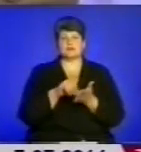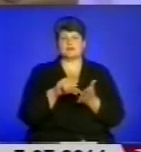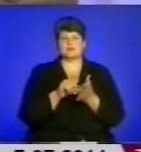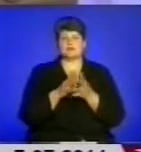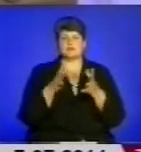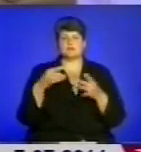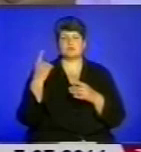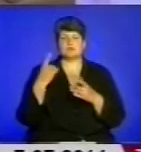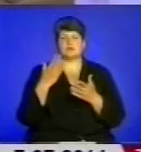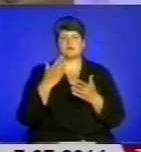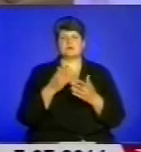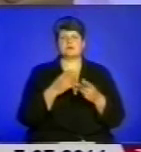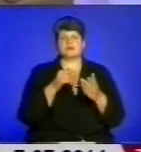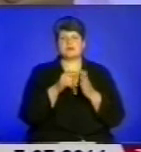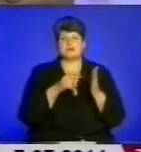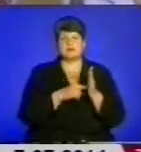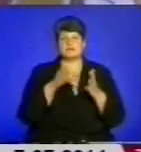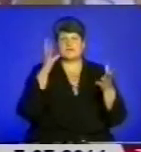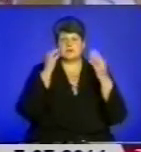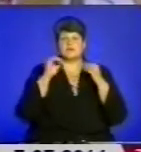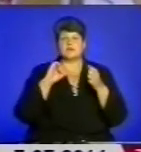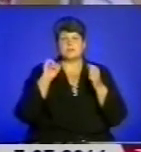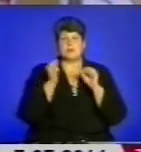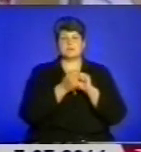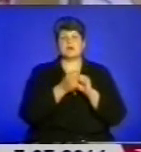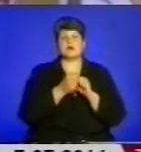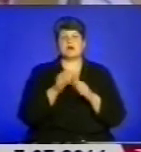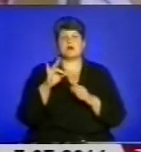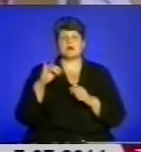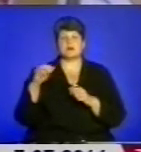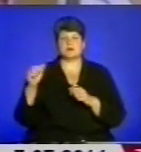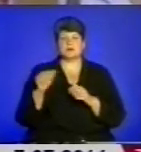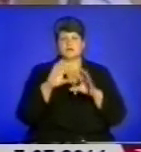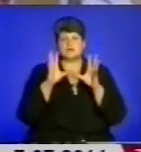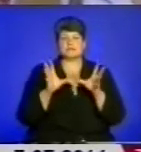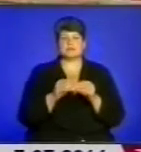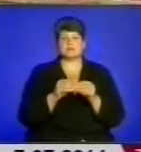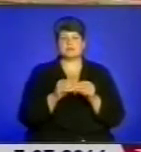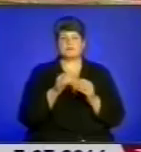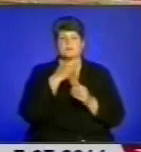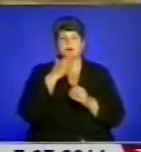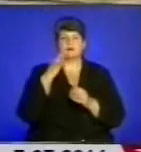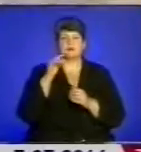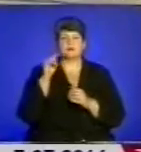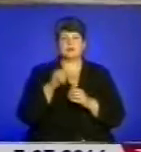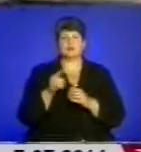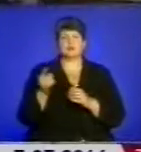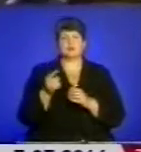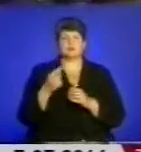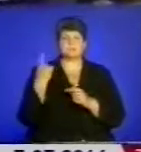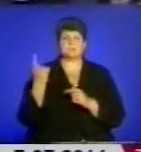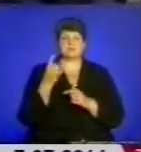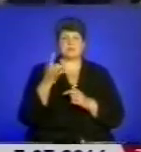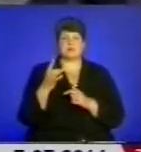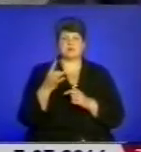охочо діляться враженнями від пам'ятки архітектури, та й загалом від подорожі по області. Чимало з них на Тернопільщині вперше.